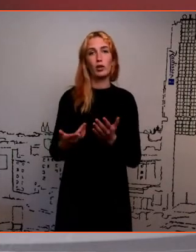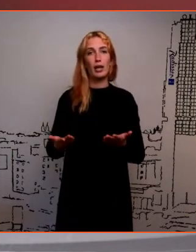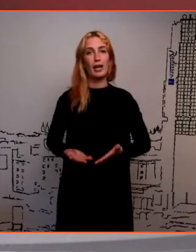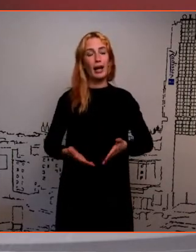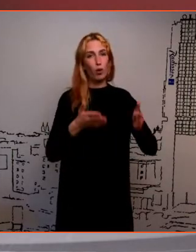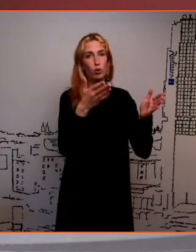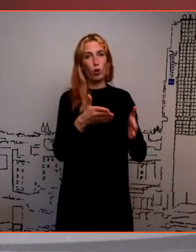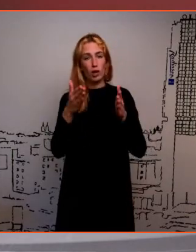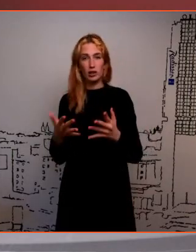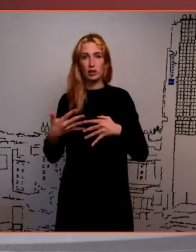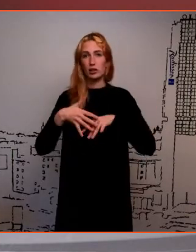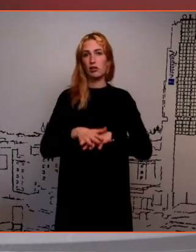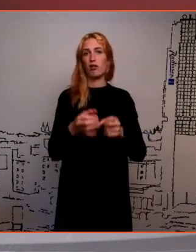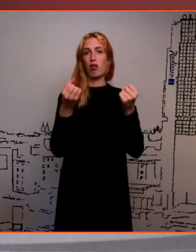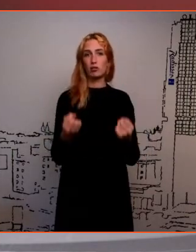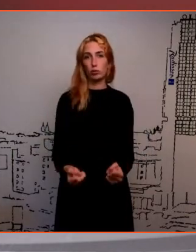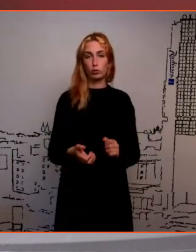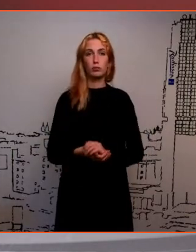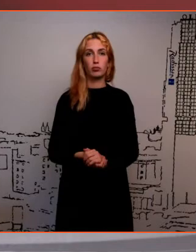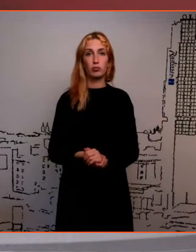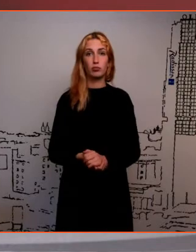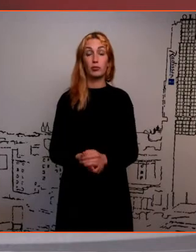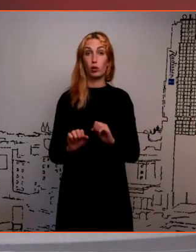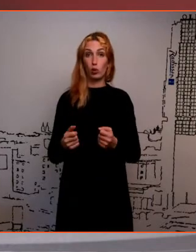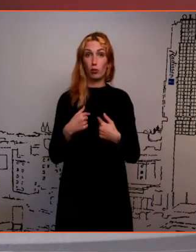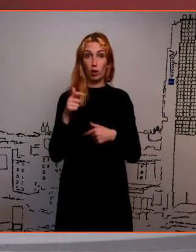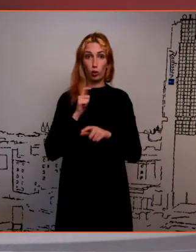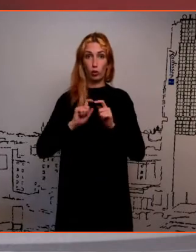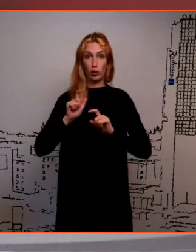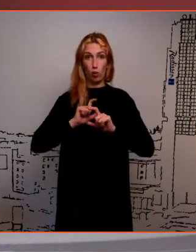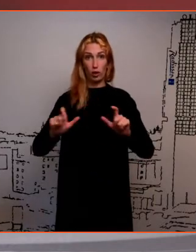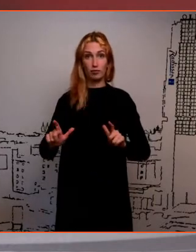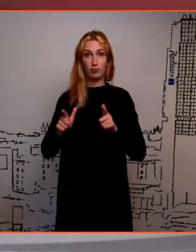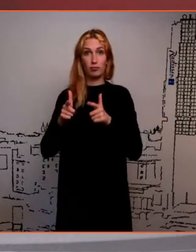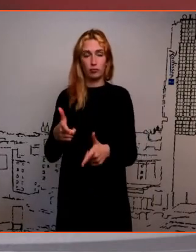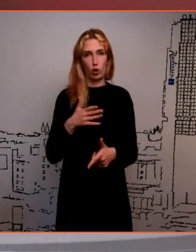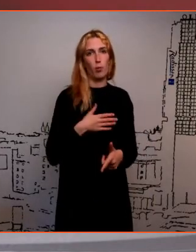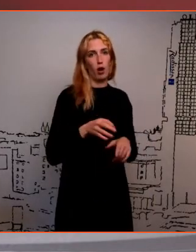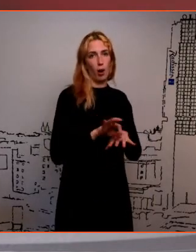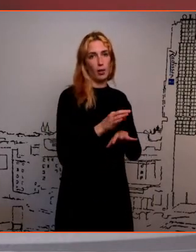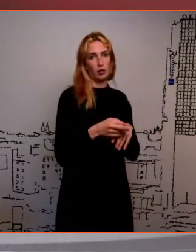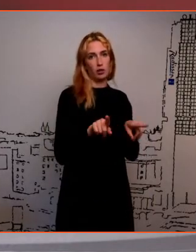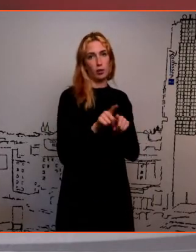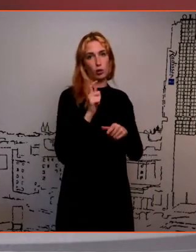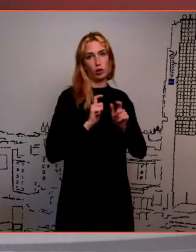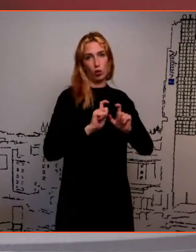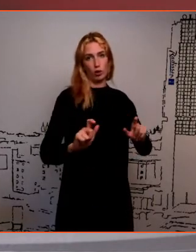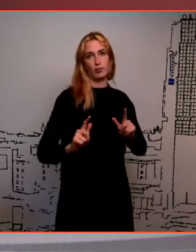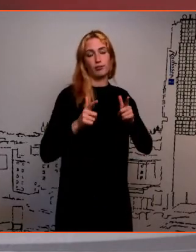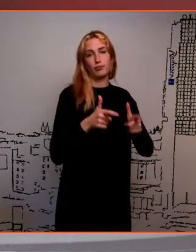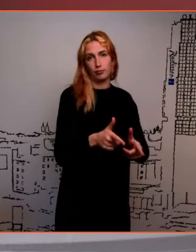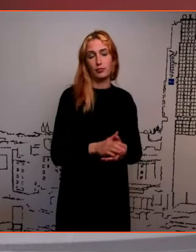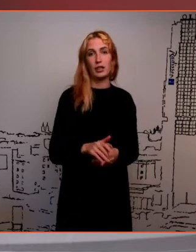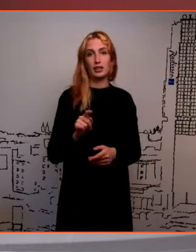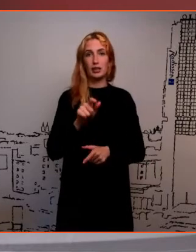ühildamise raskused. Et ikkagi, kui mina lähen ülikoolis, ka minu abiga sa läheb ülikooli. Et siis teine kord on inimesed ka tulnud